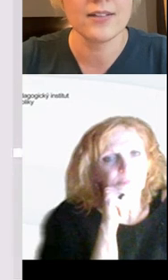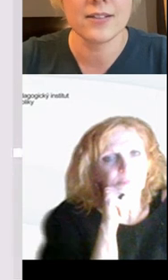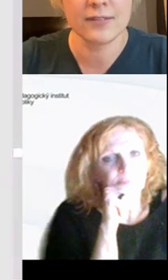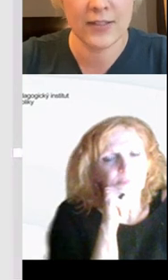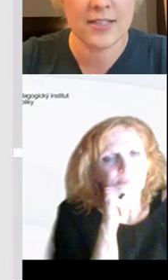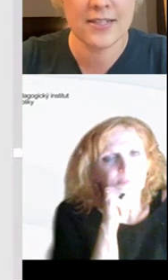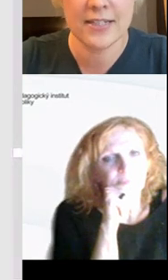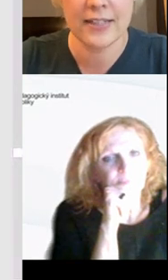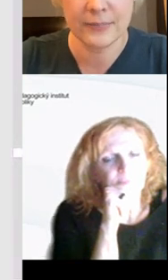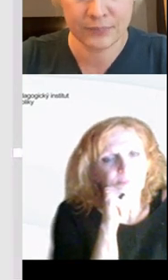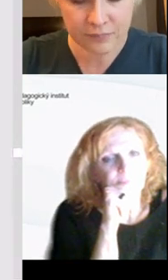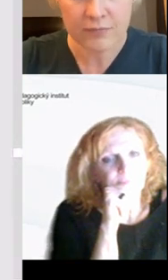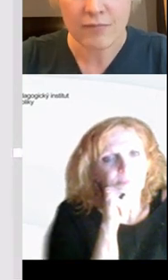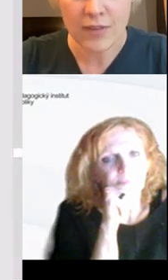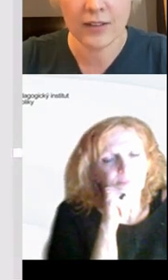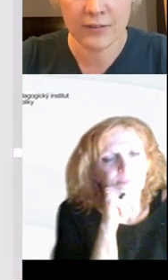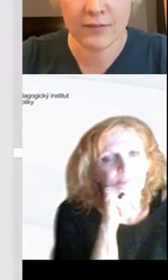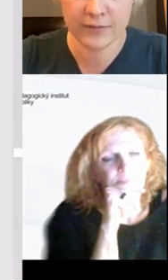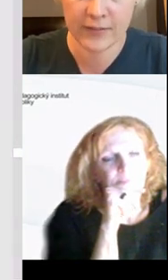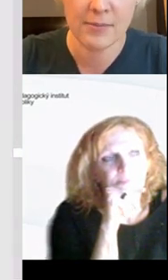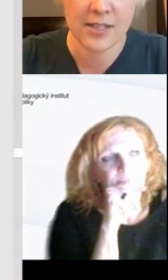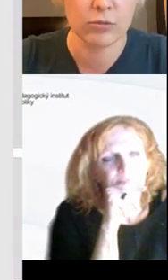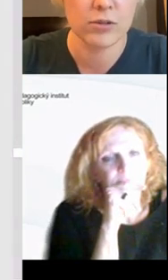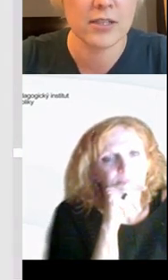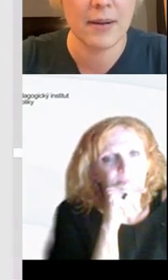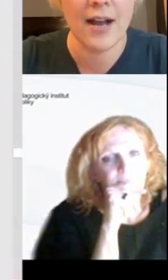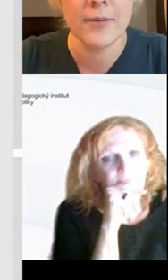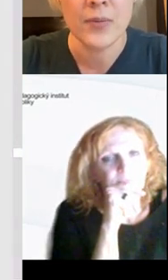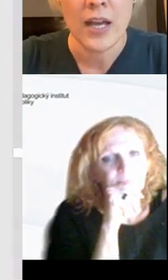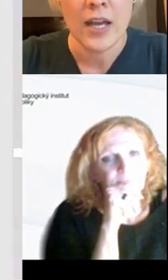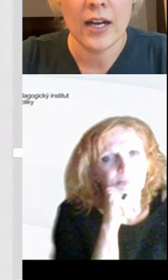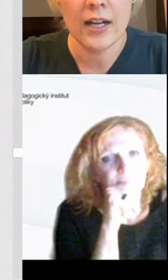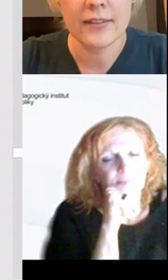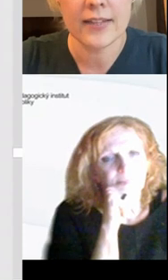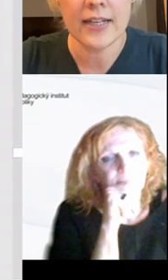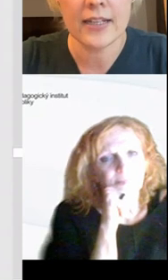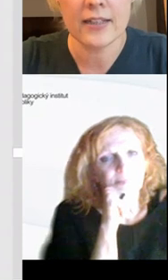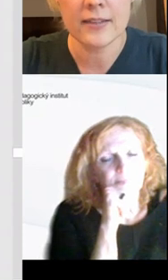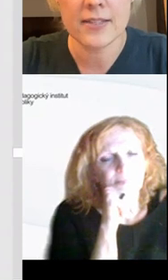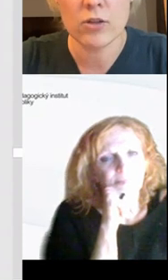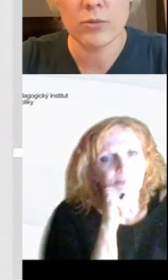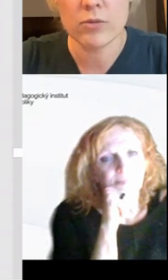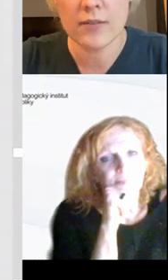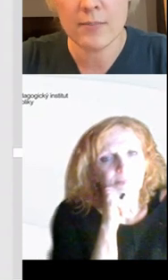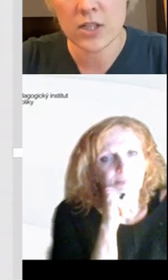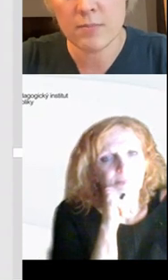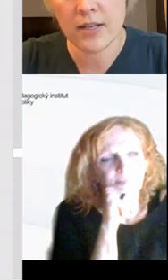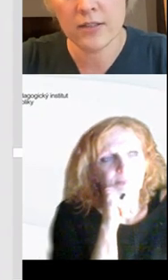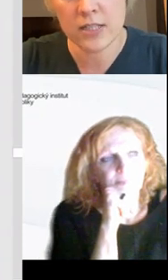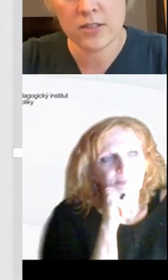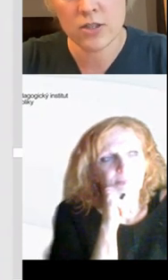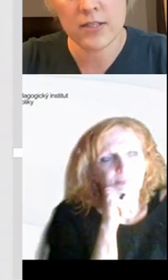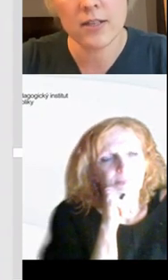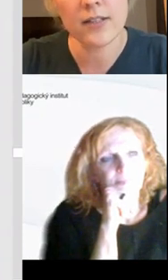a věci sdílí v rámci autorských práv. Tady celou dobu se vám